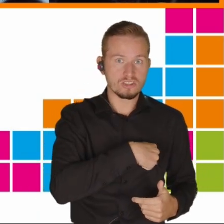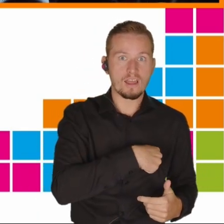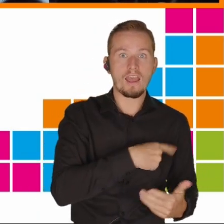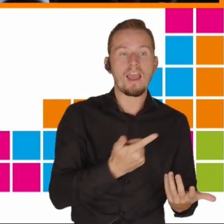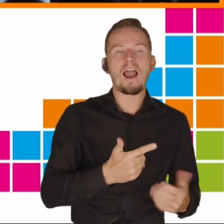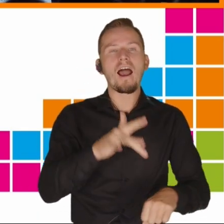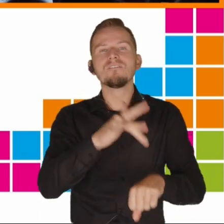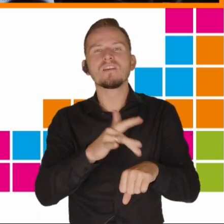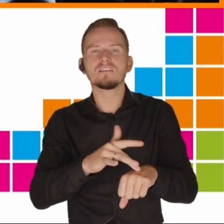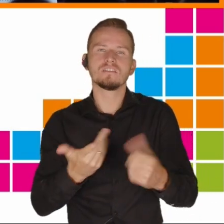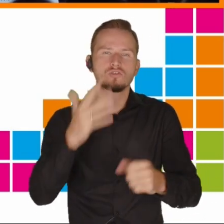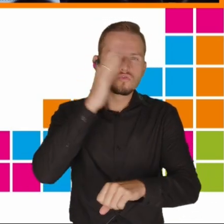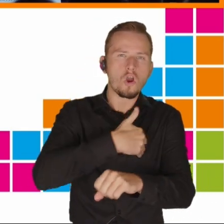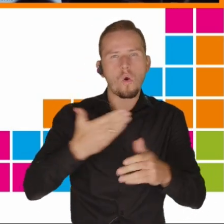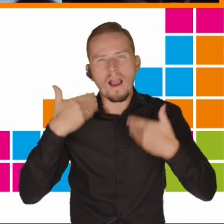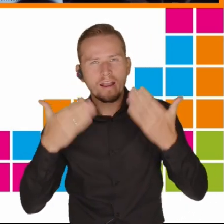akademickimi.